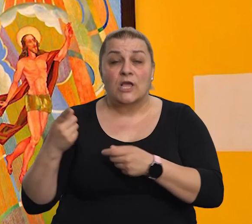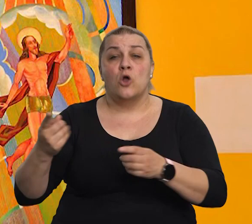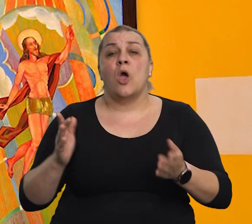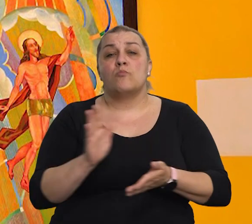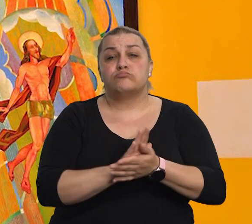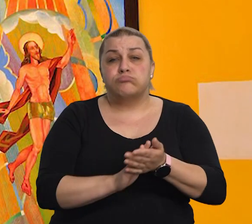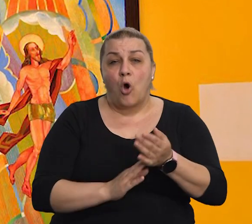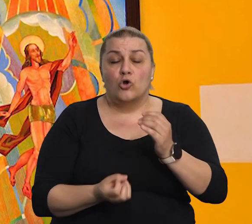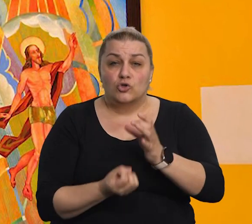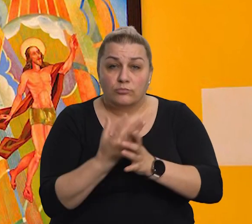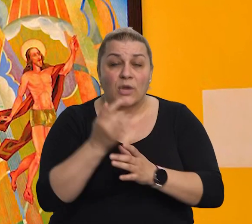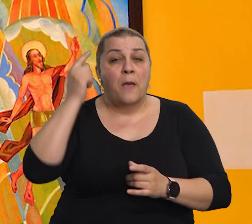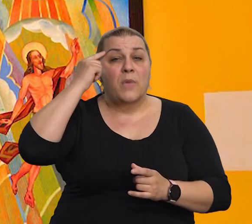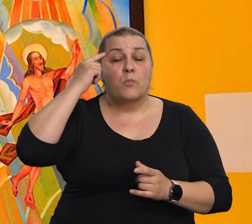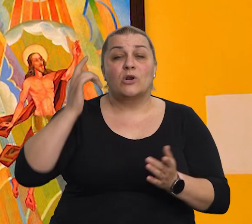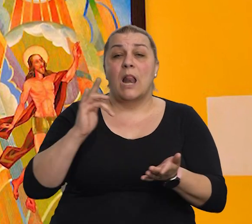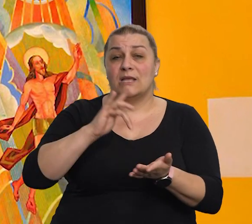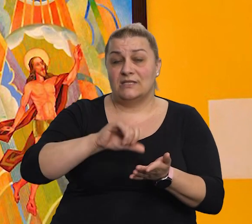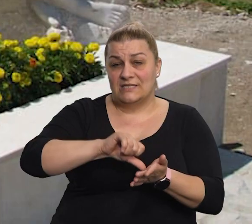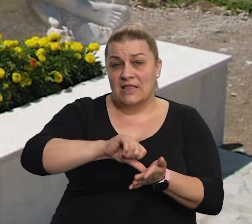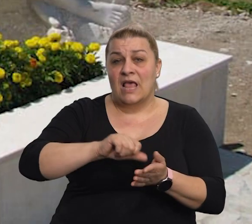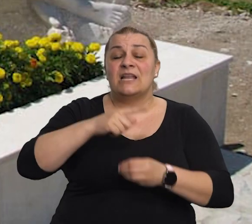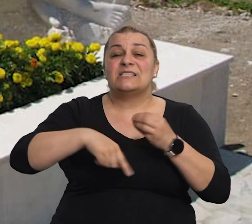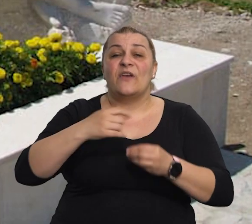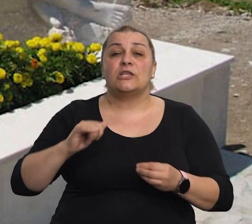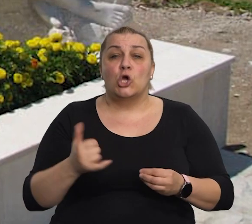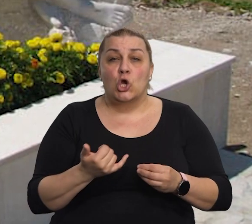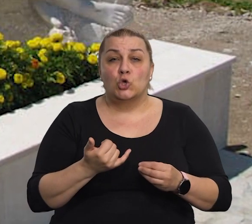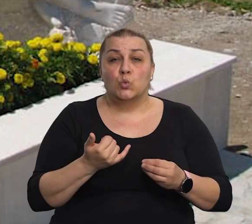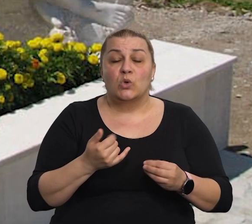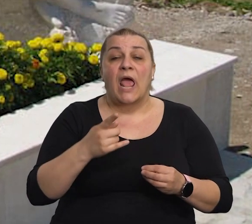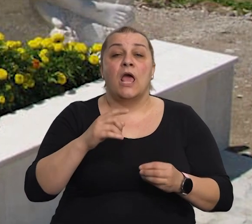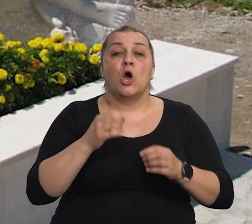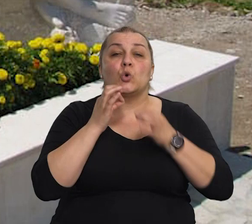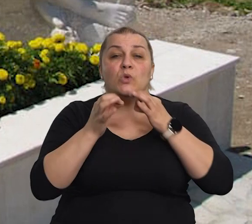i organizatori zgradnje memorialnog centra Svetog Jure u Donjim rujanima u BIH.